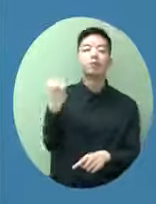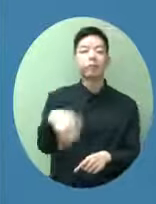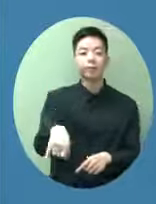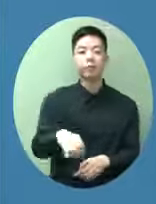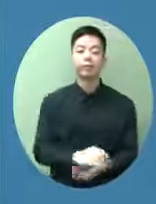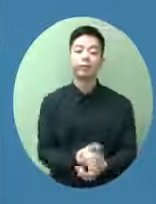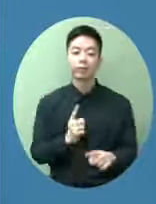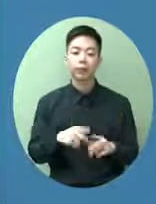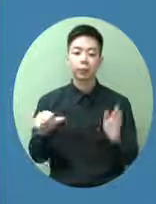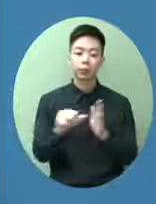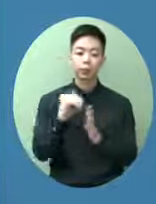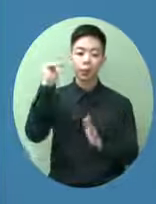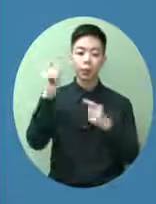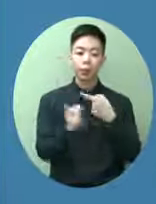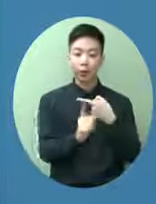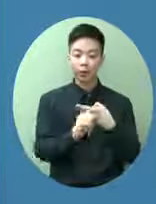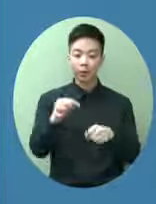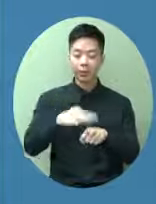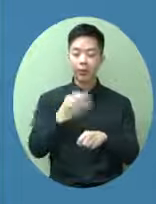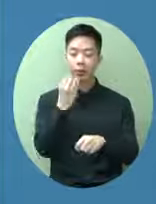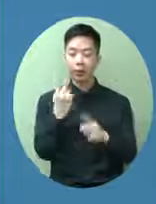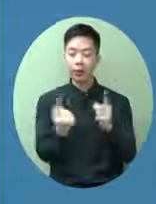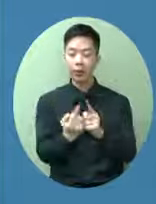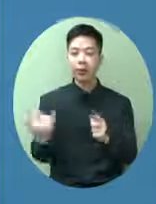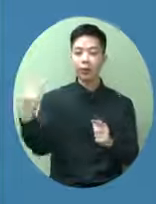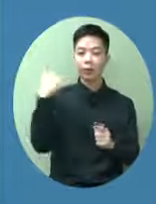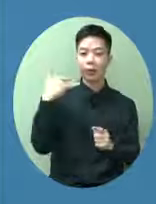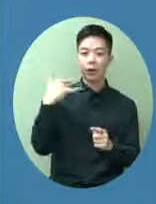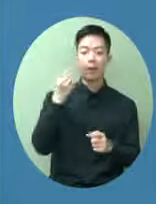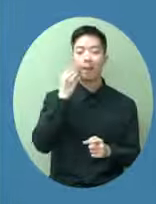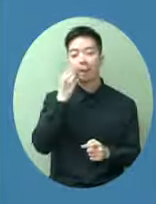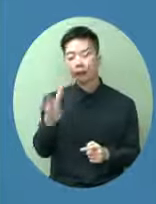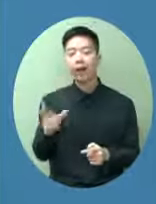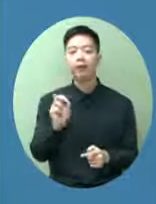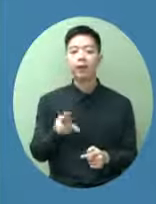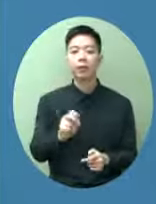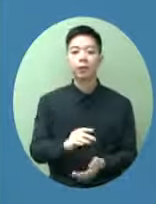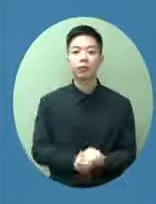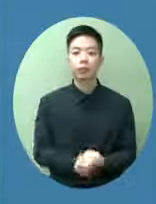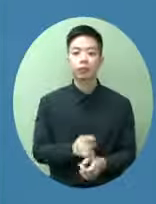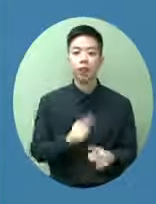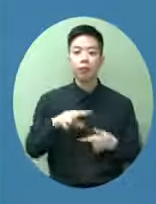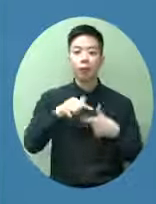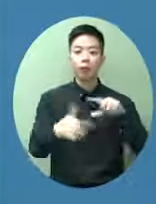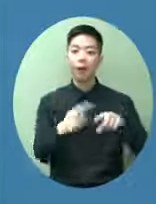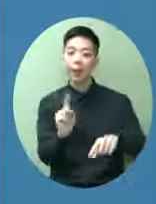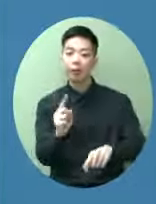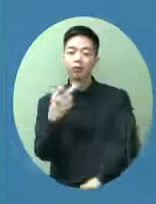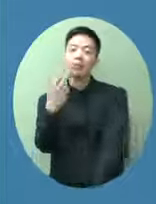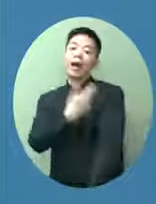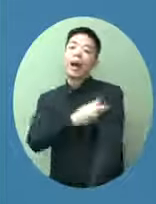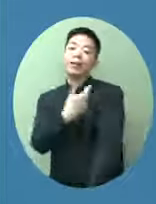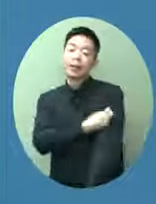最高風險的地方香港居民都可以回來所以打針是一個途徑就是要求這些來自